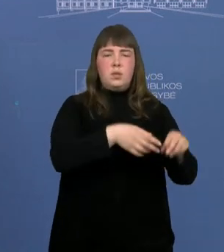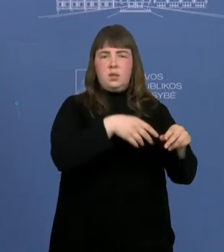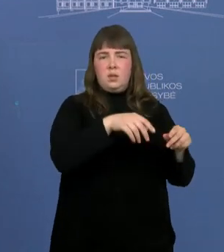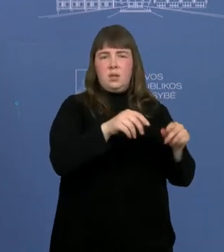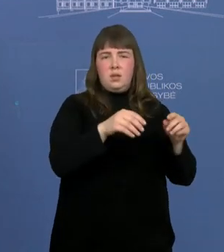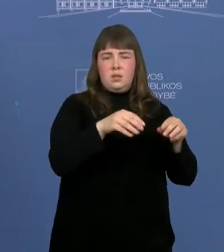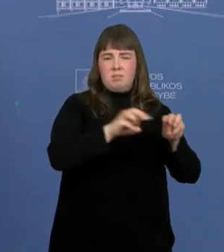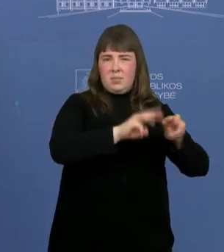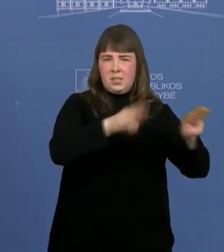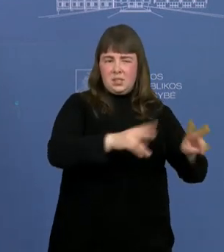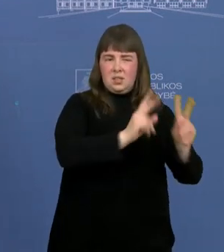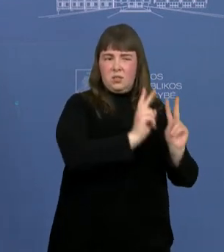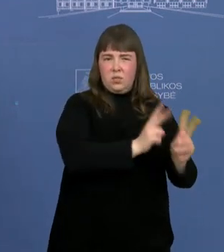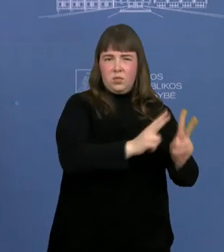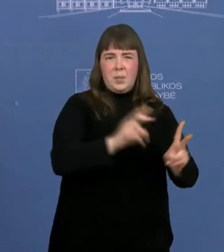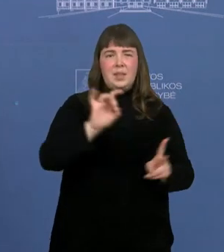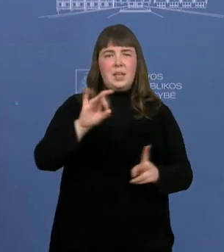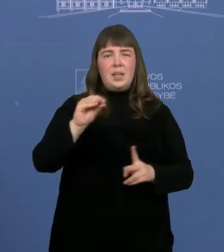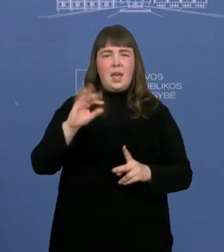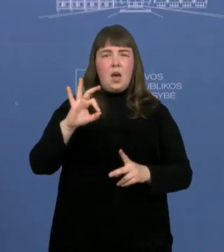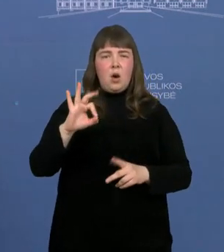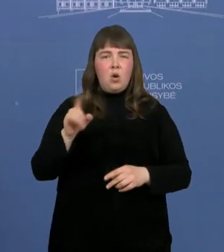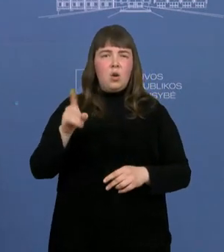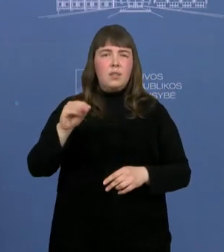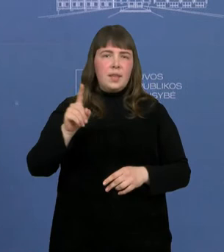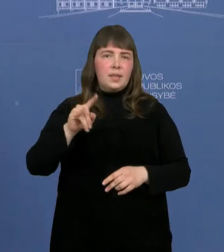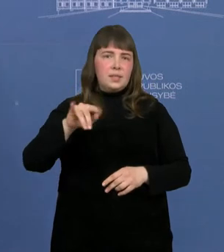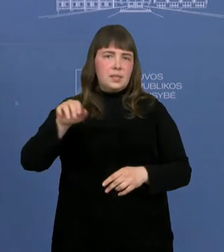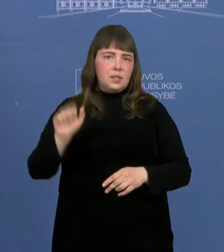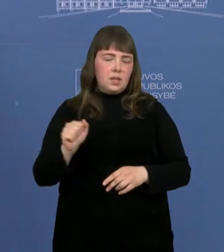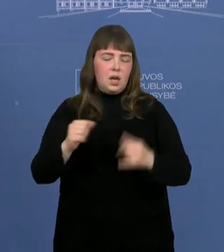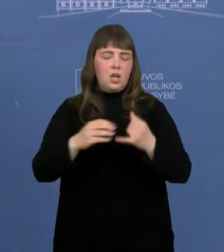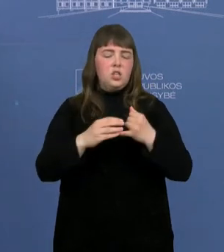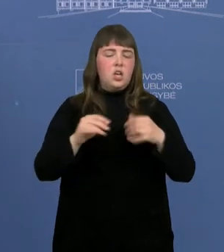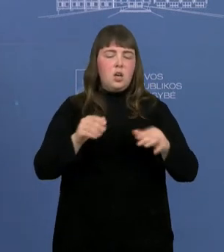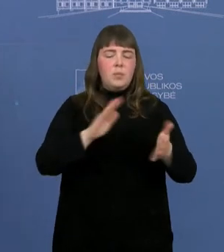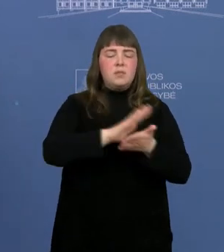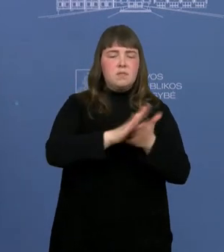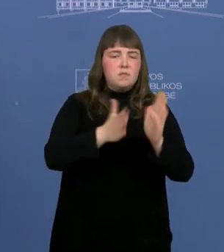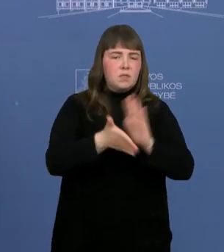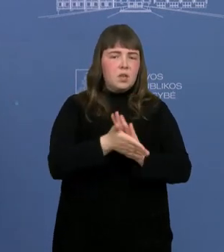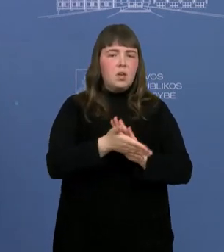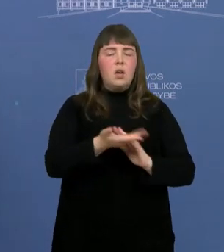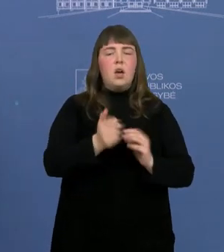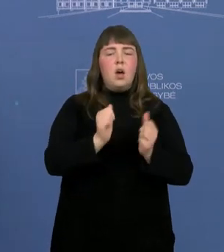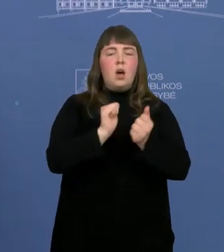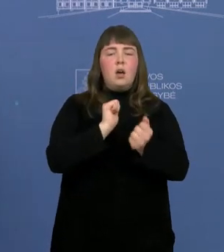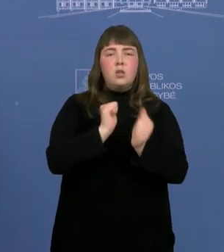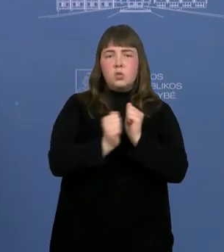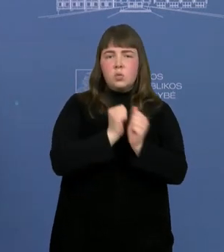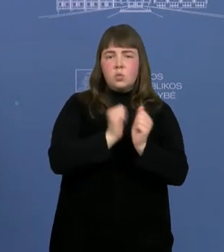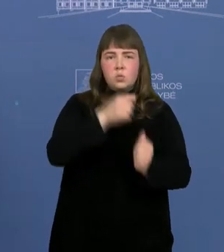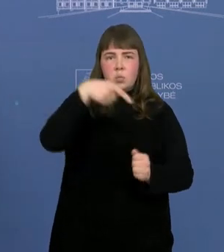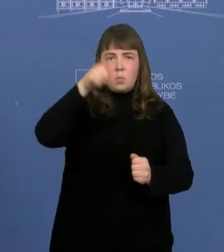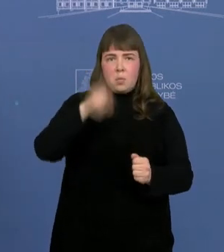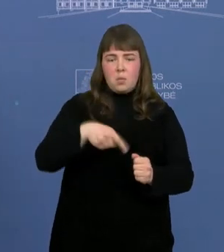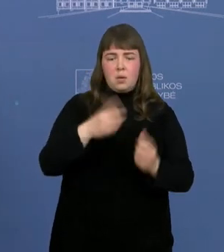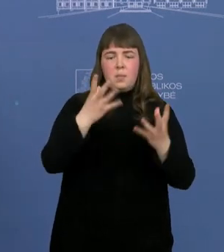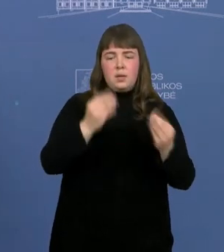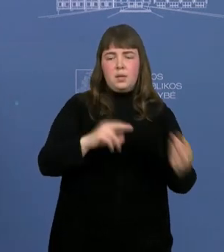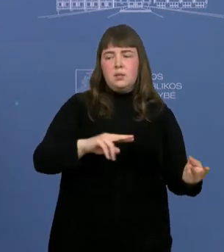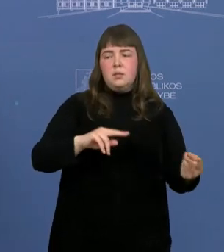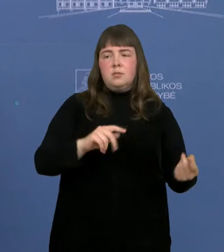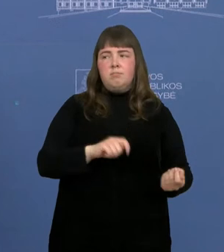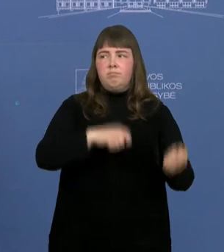geodezija žemė atvarka pereitų sausio pirmą dieną aplinkos ministeriją ir pateidimų